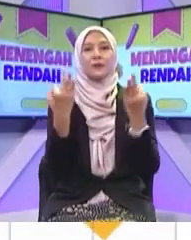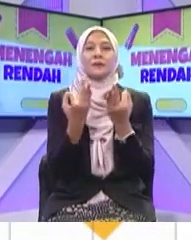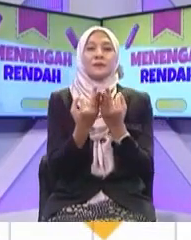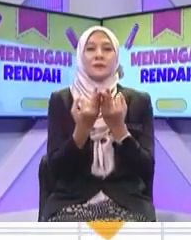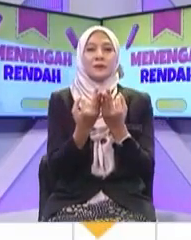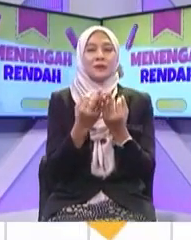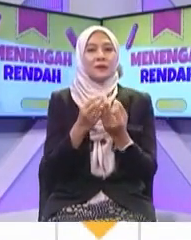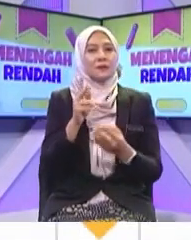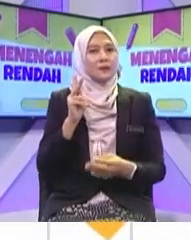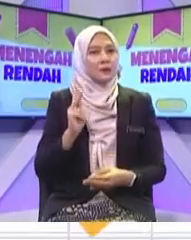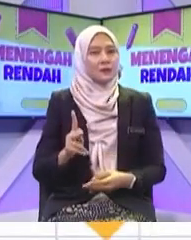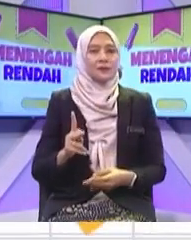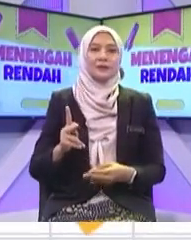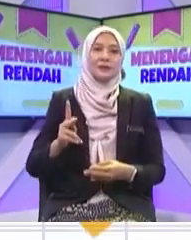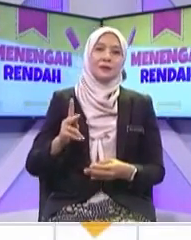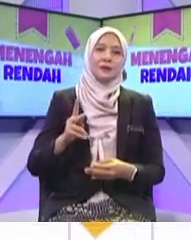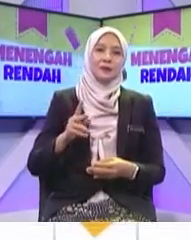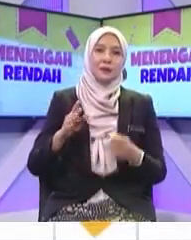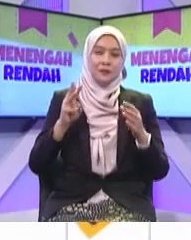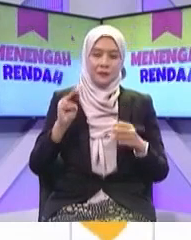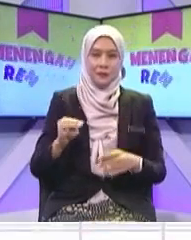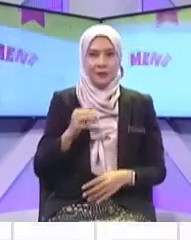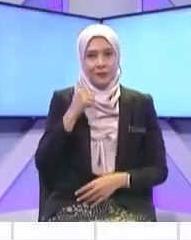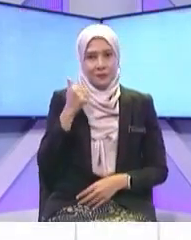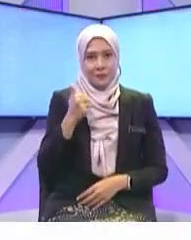akan jadi Cemerlang Cemerlang Betul Okey Apa lagi Khalif